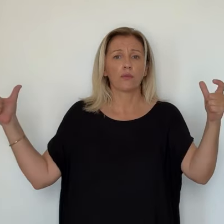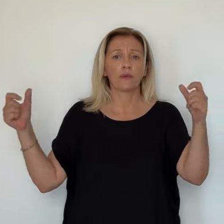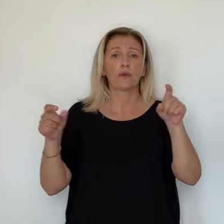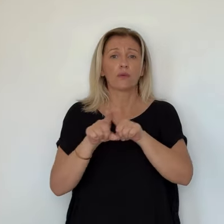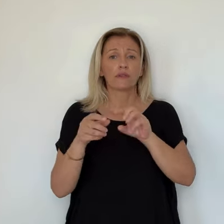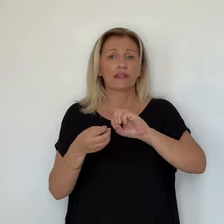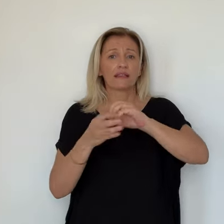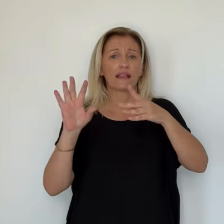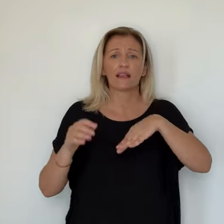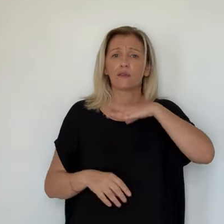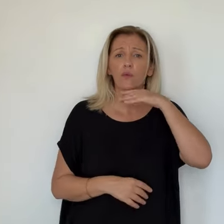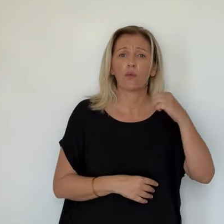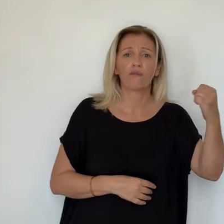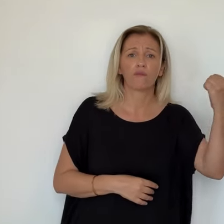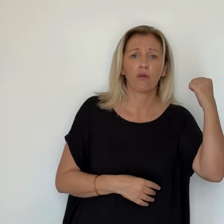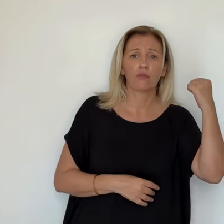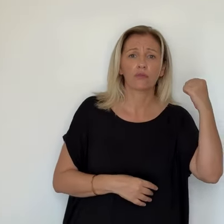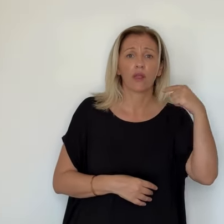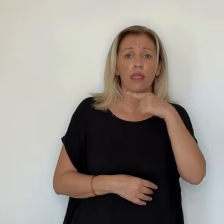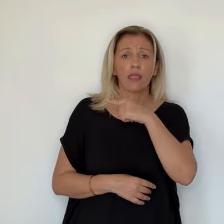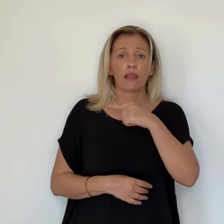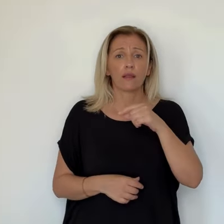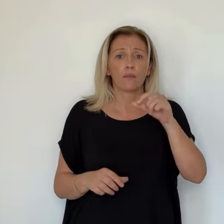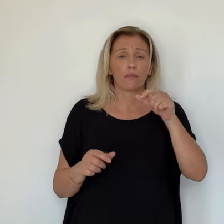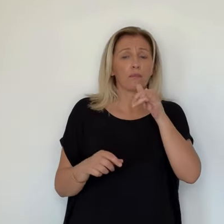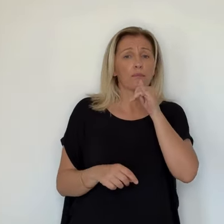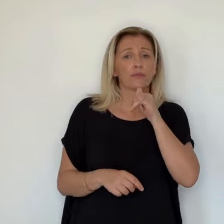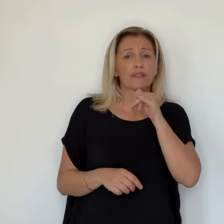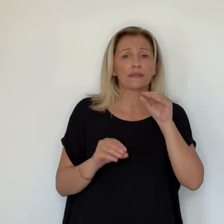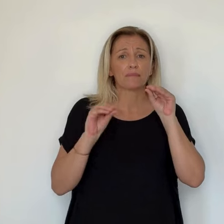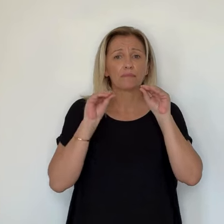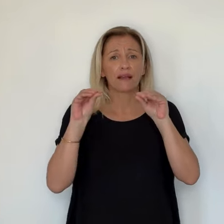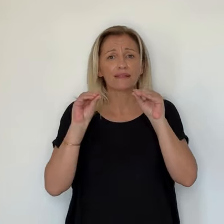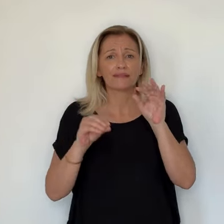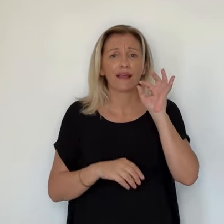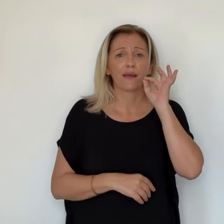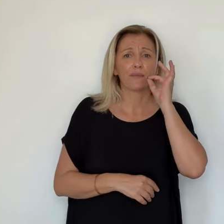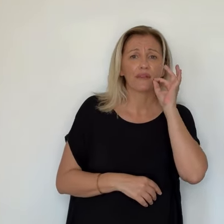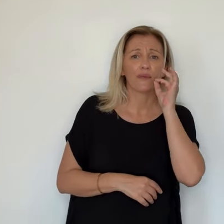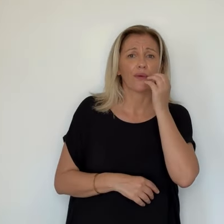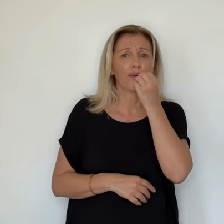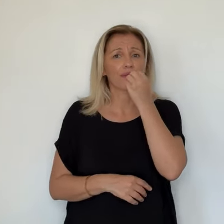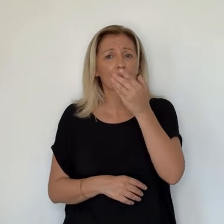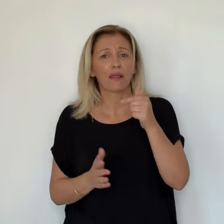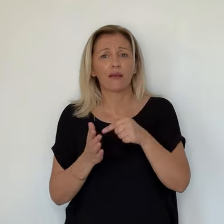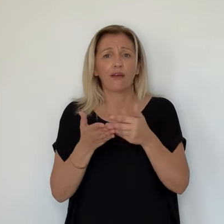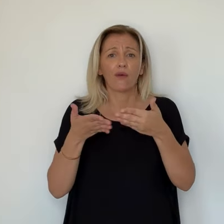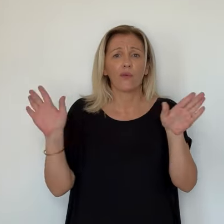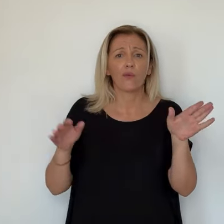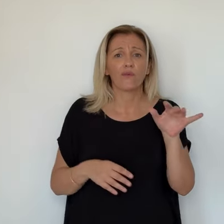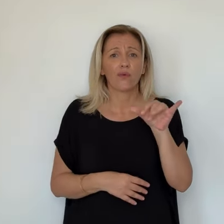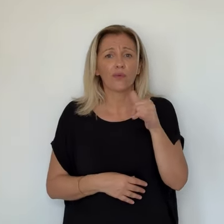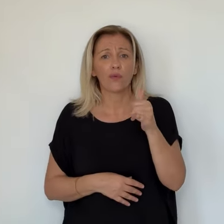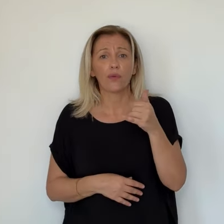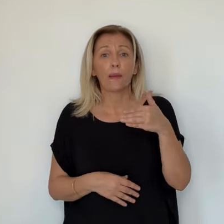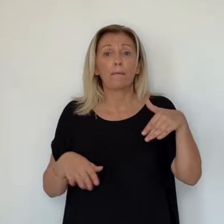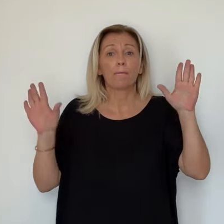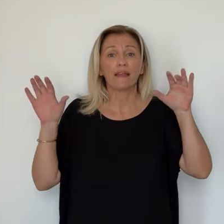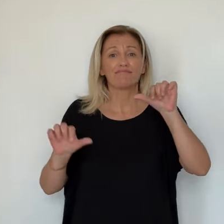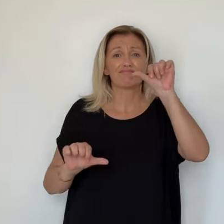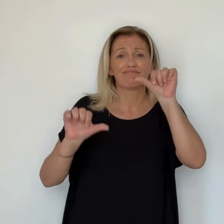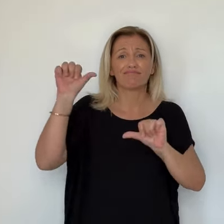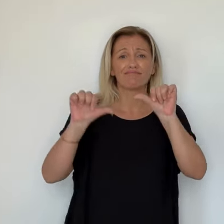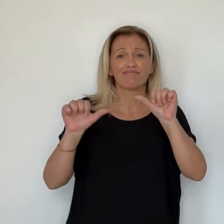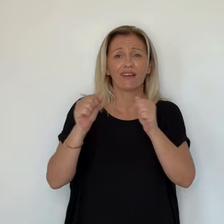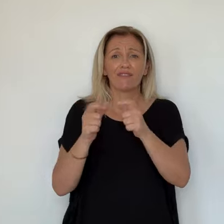petite boutique comme ça, c'est mignon, c'est bien, quand on ouvre c'est cool, mais après on ne peut pas rivaliser en fait. Je n pas